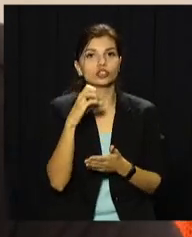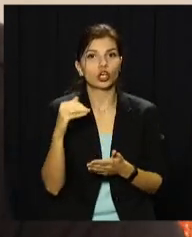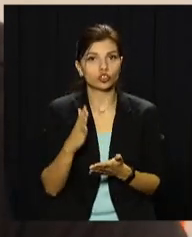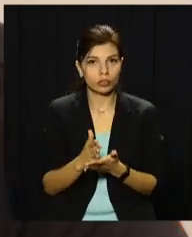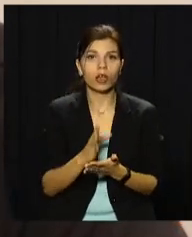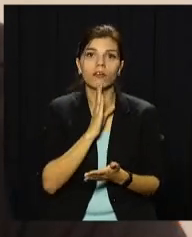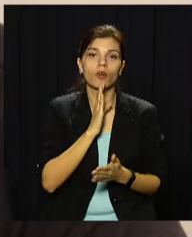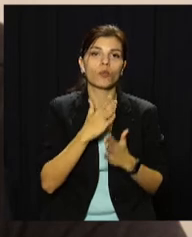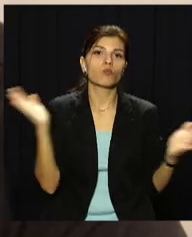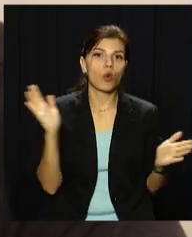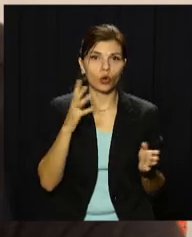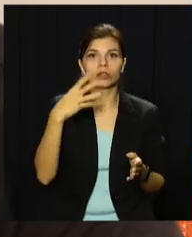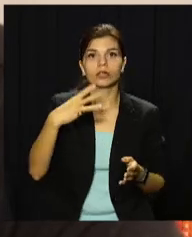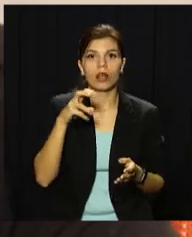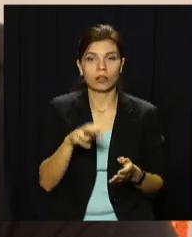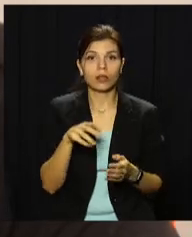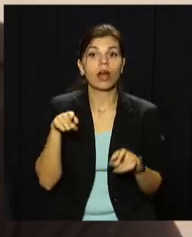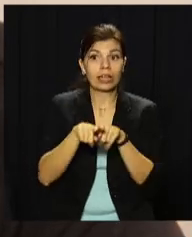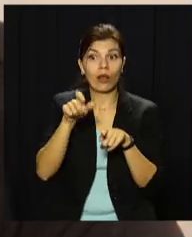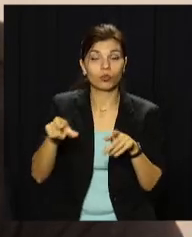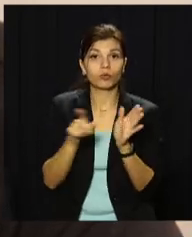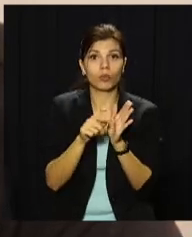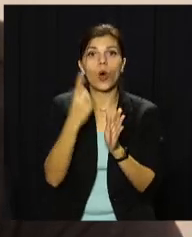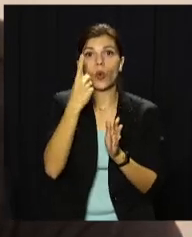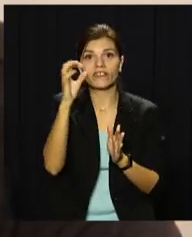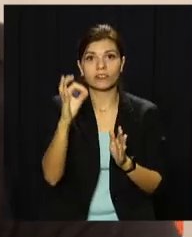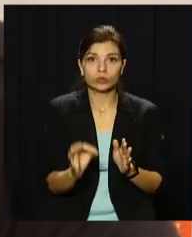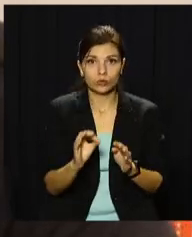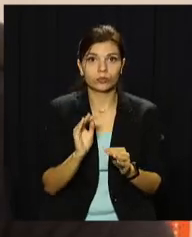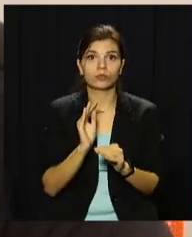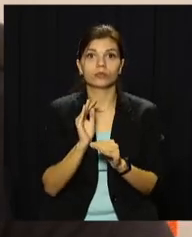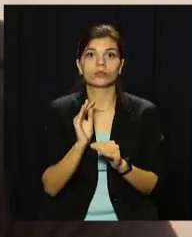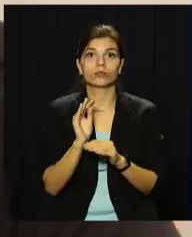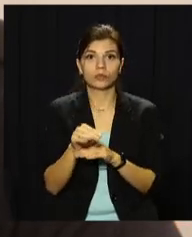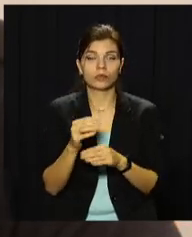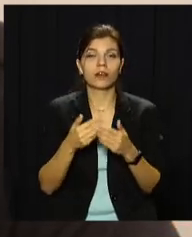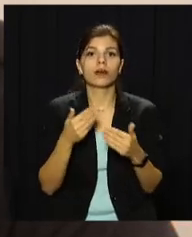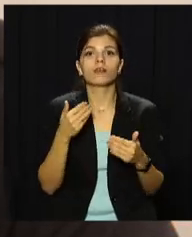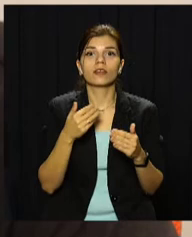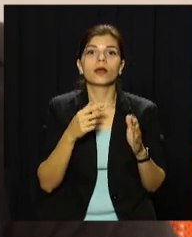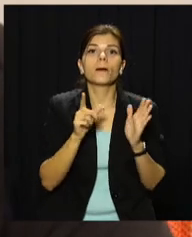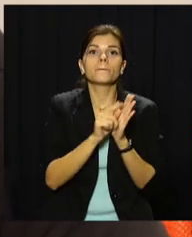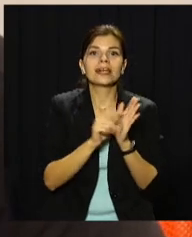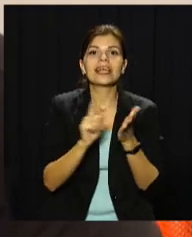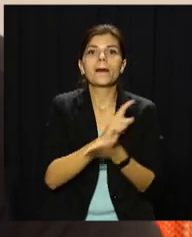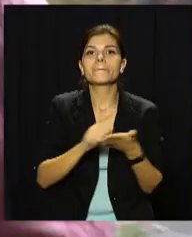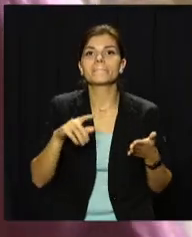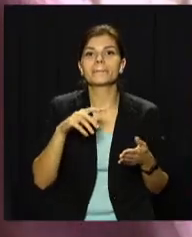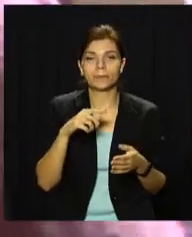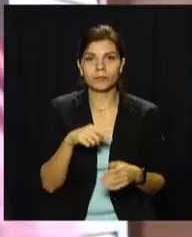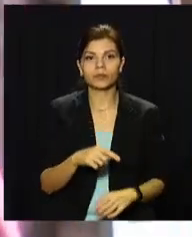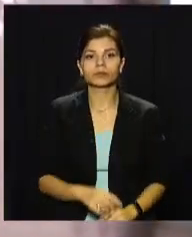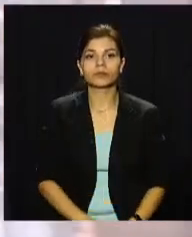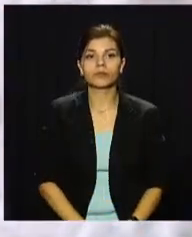жінок понад 30 років. Такі пенсіонери отримають 1% від мінімальної пенсії за кожен такий рік.